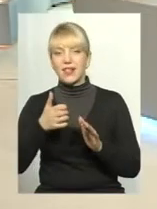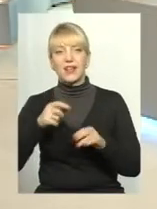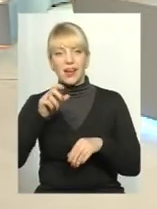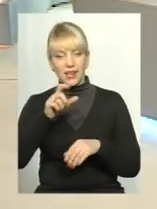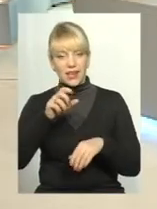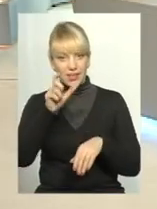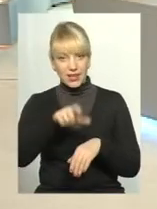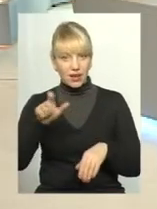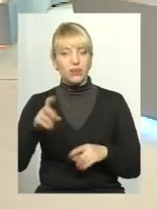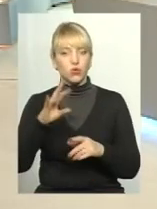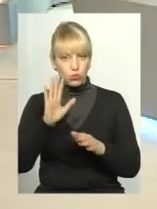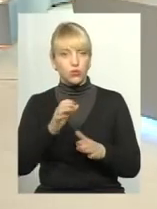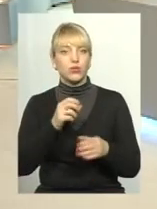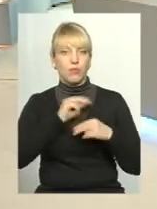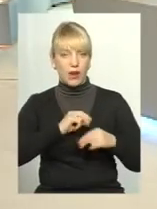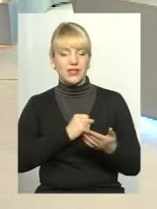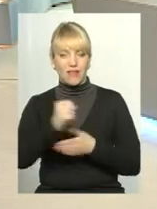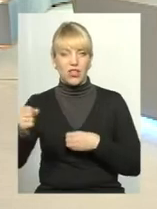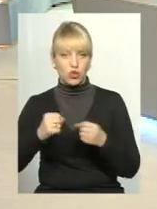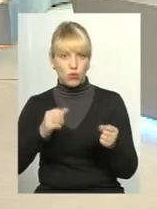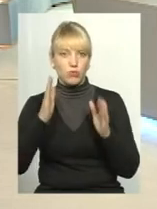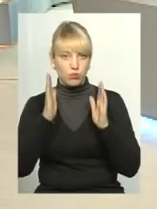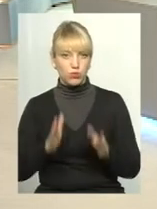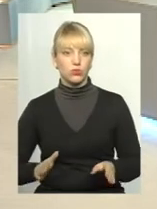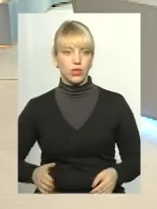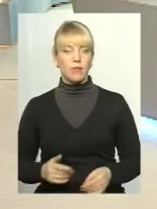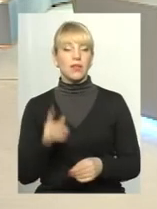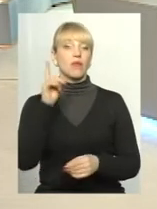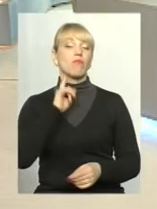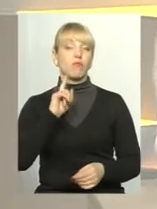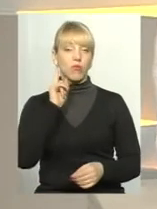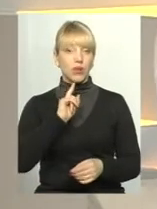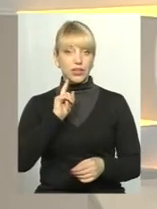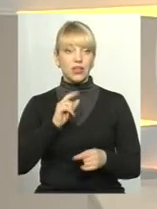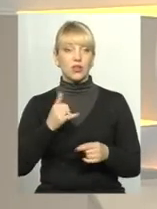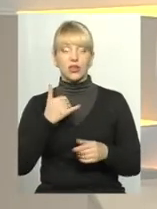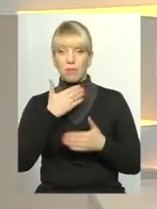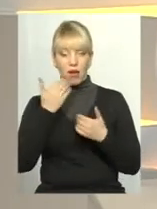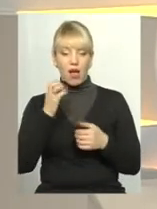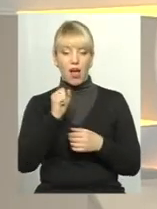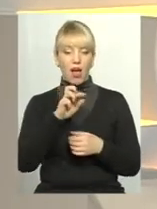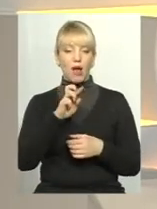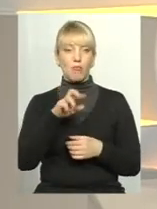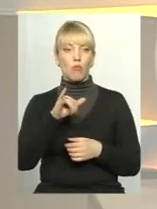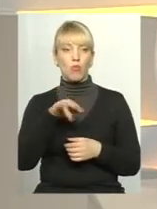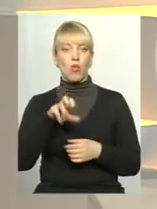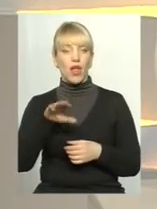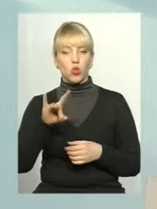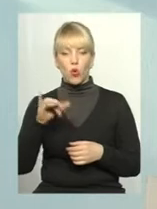я правильно зрозуміла зараз, поки всіх амбулаторій немає, то ці лікарі будуть приймати так само в поліклініках?